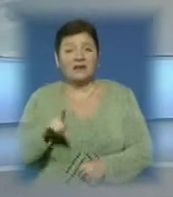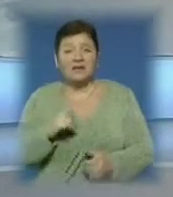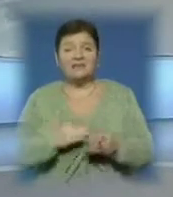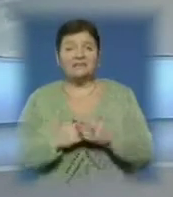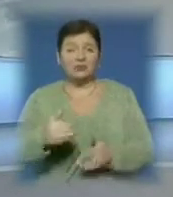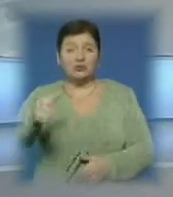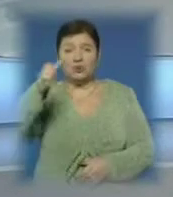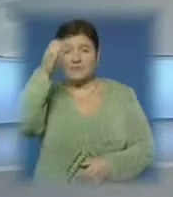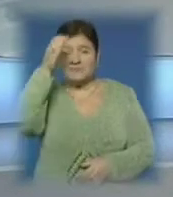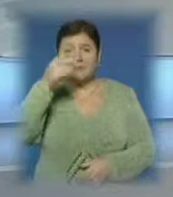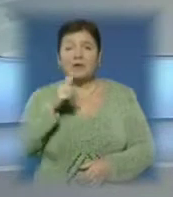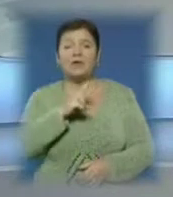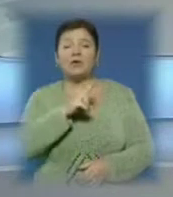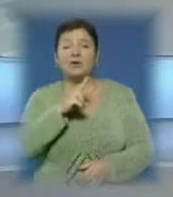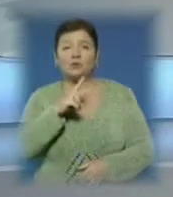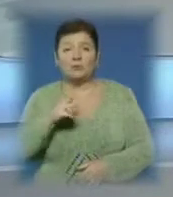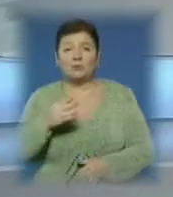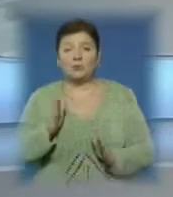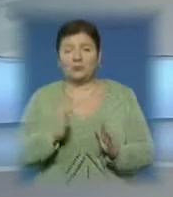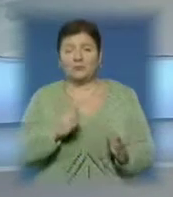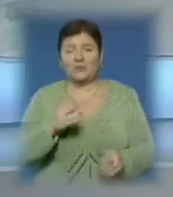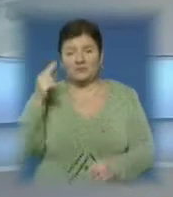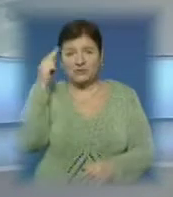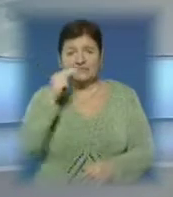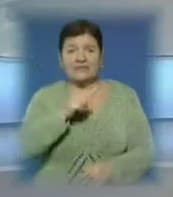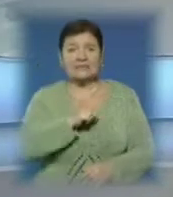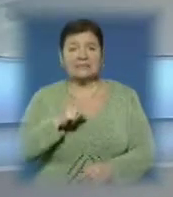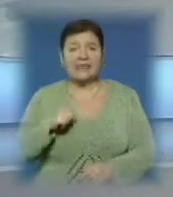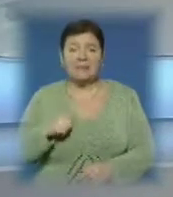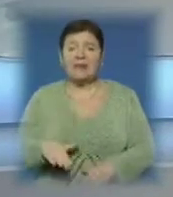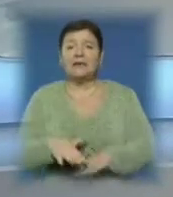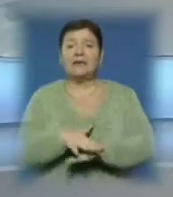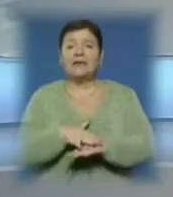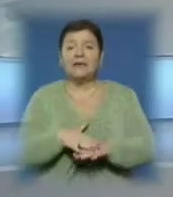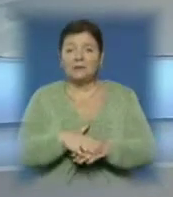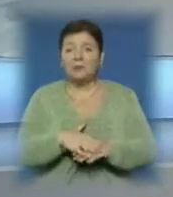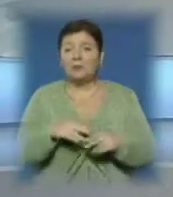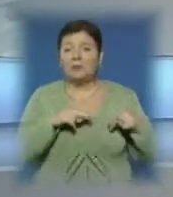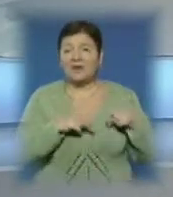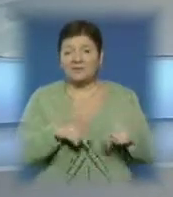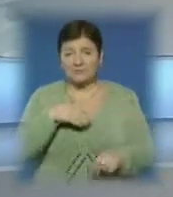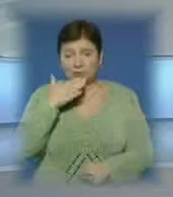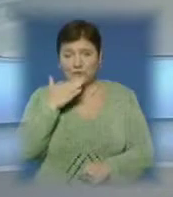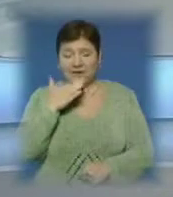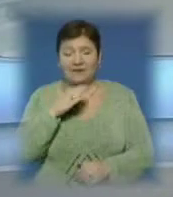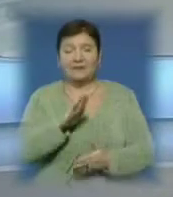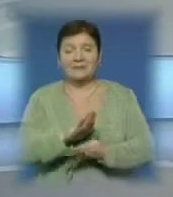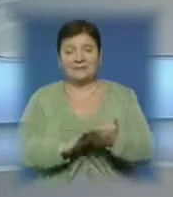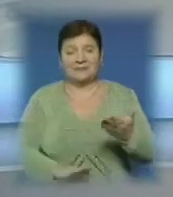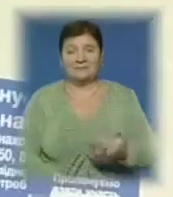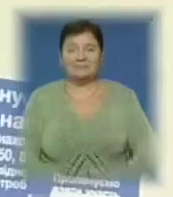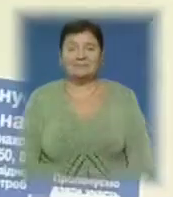вищою освітою, і ті, хто готовий вчитися заново. Що актуально на ринку праці Ужгородщини, дізнавалася Олександра Берегова.